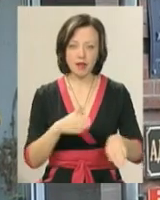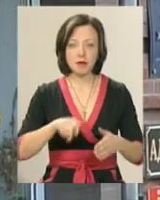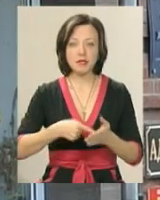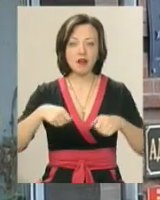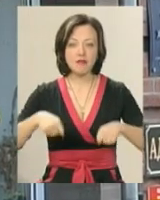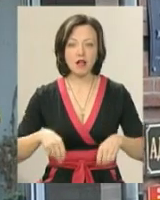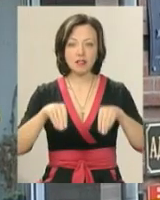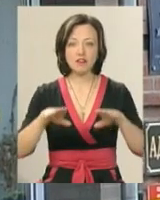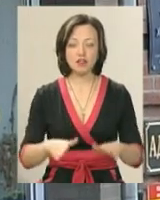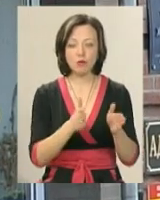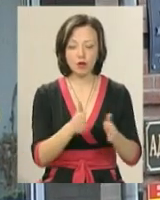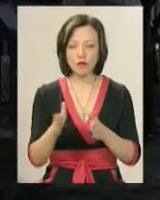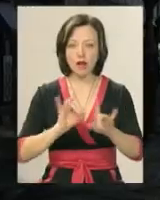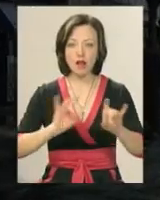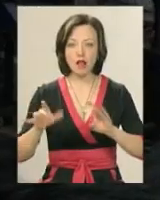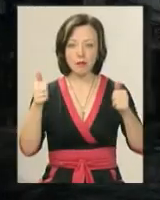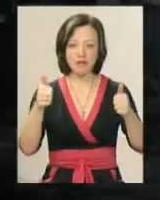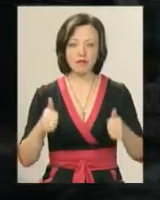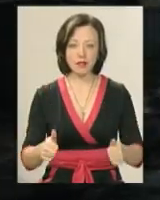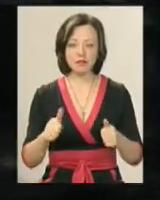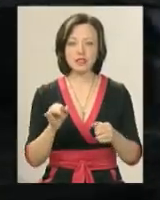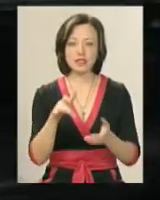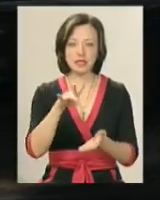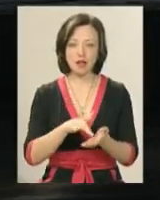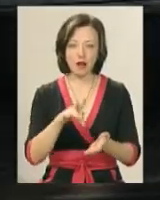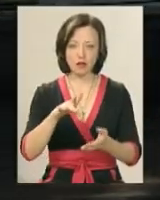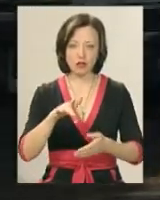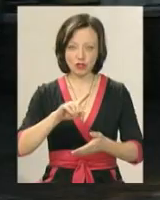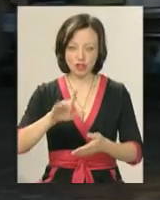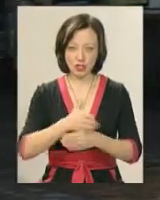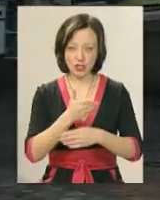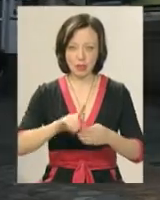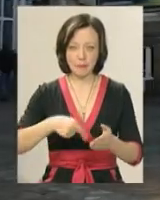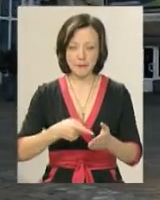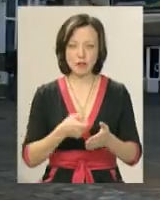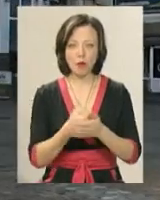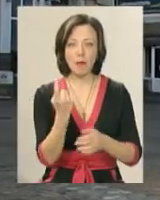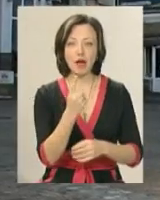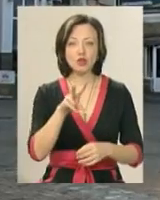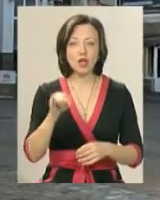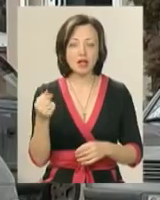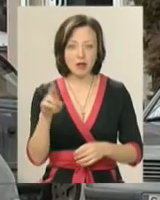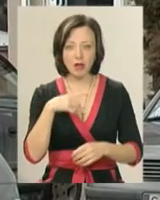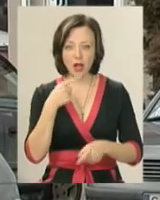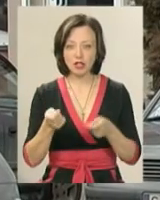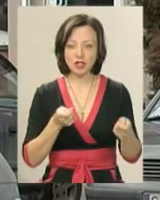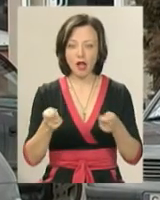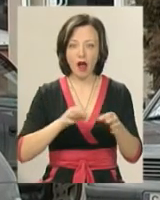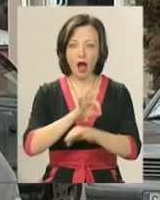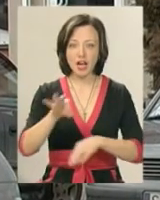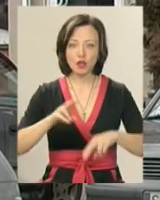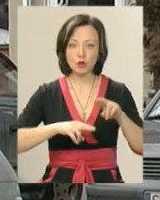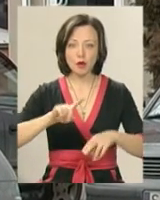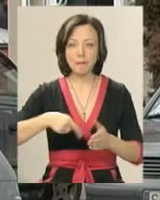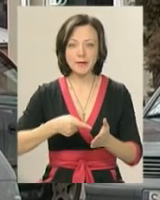вирішили розпочати впорядкування рекламних вивісок та проспектів з центральної частини міста. До 1 липня, каже керівник департаменту архітектури міста